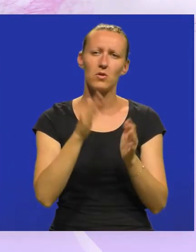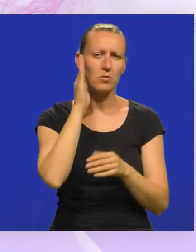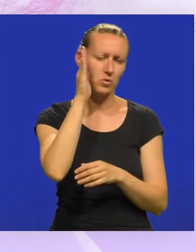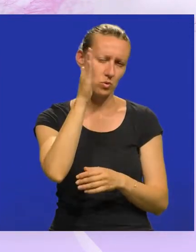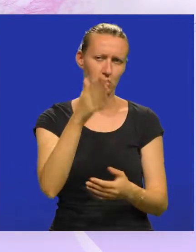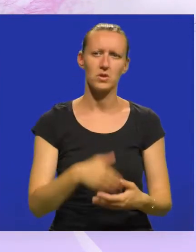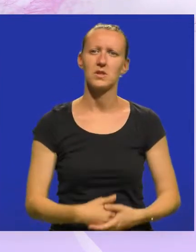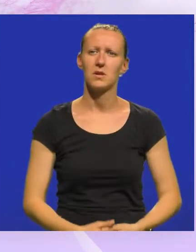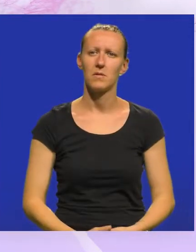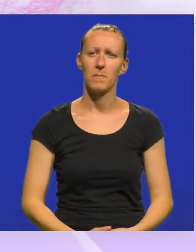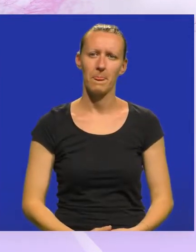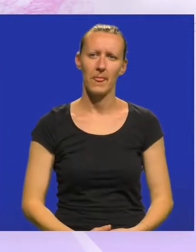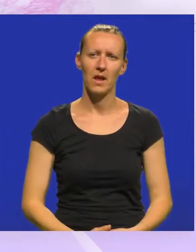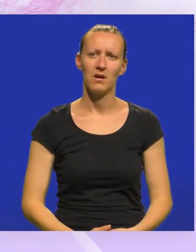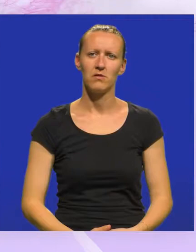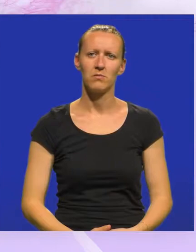budućnosti.